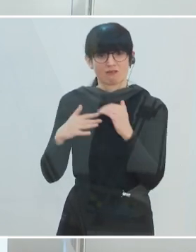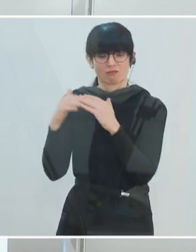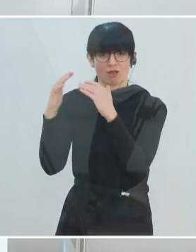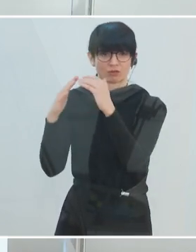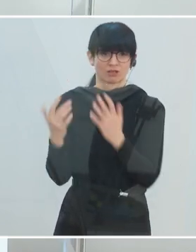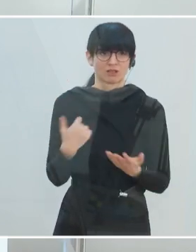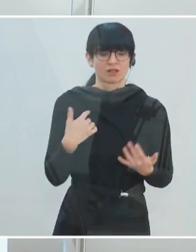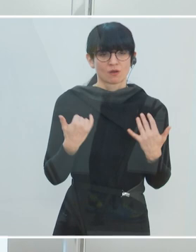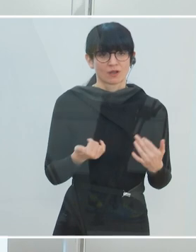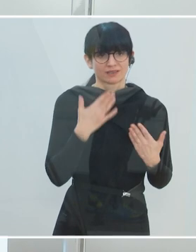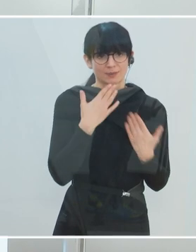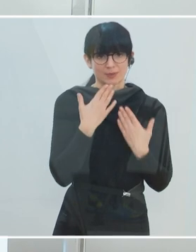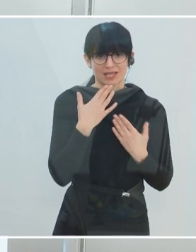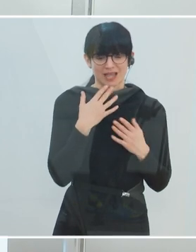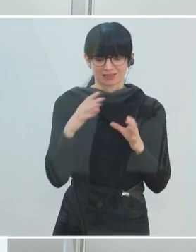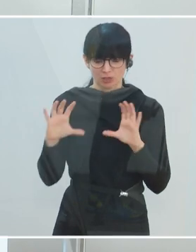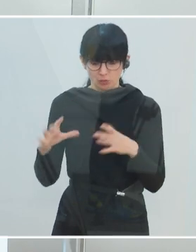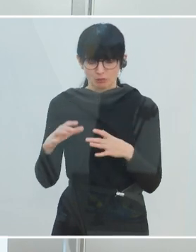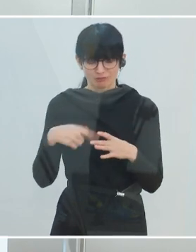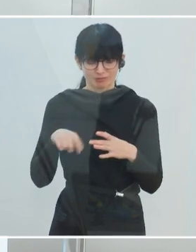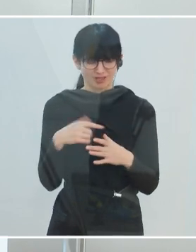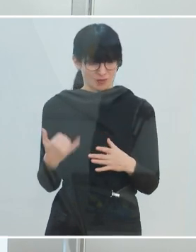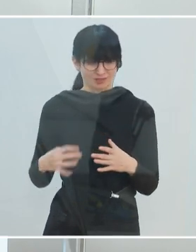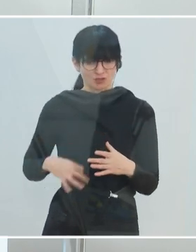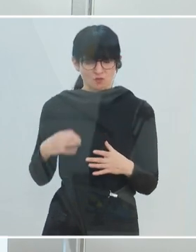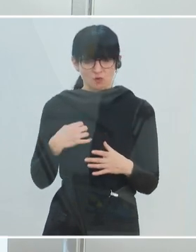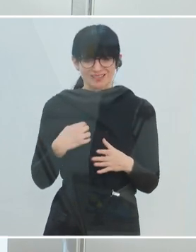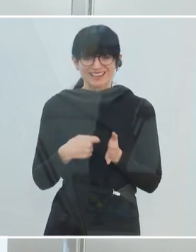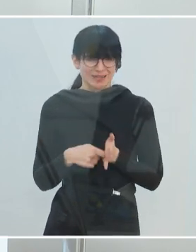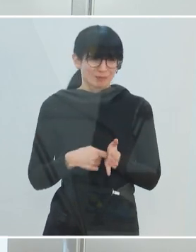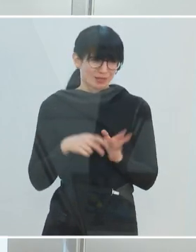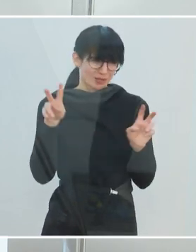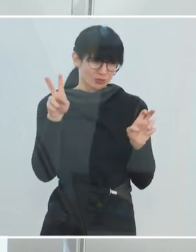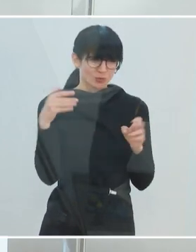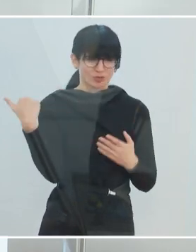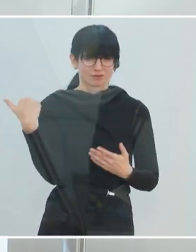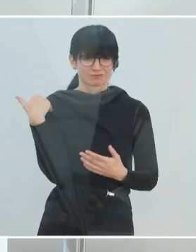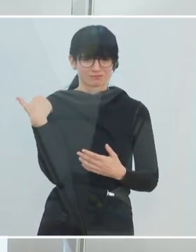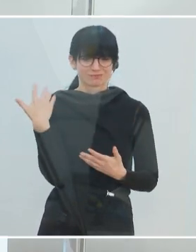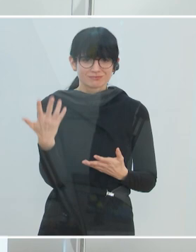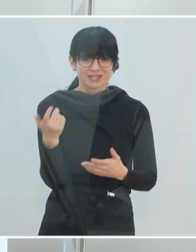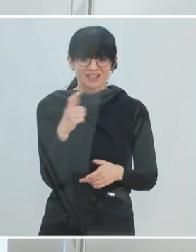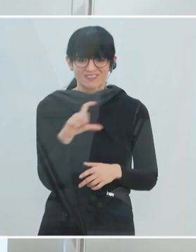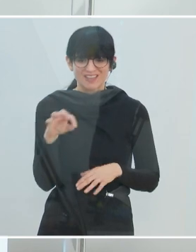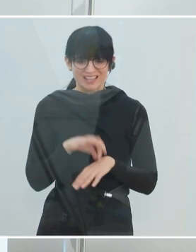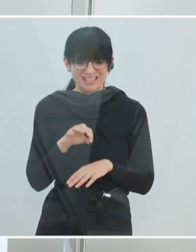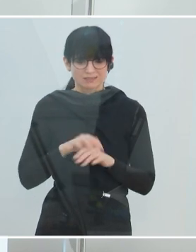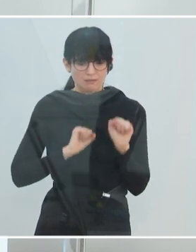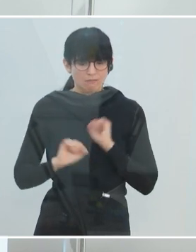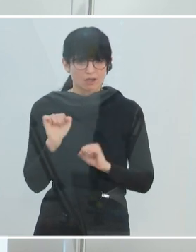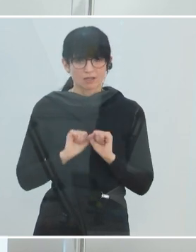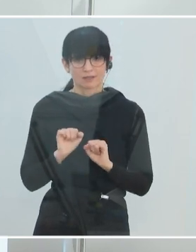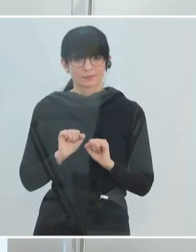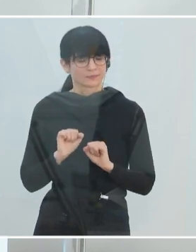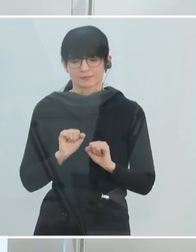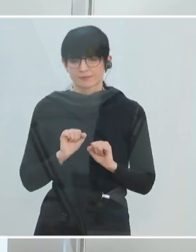Beraterstab auch die Aussage gekommen, diese Reparatur, was die Zahl der Fachärzte betrifft, die ist so